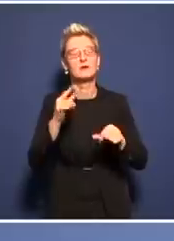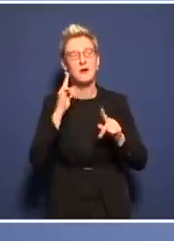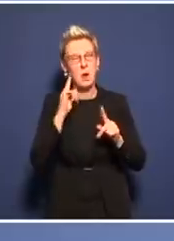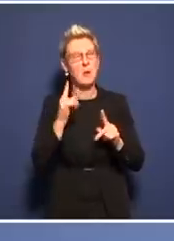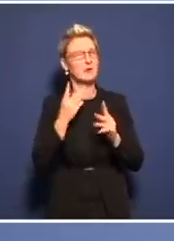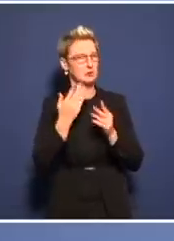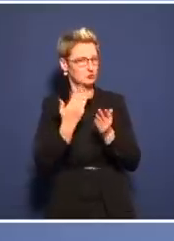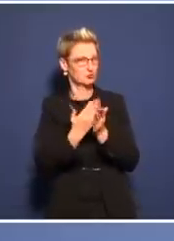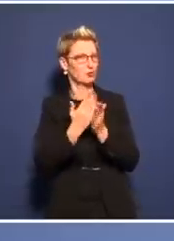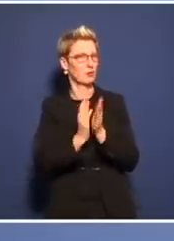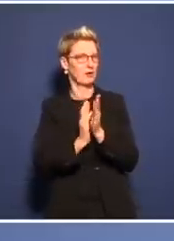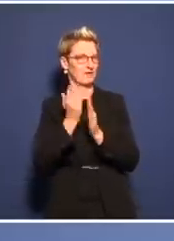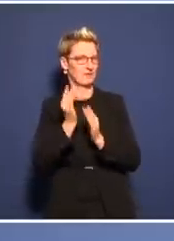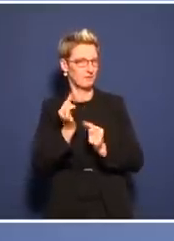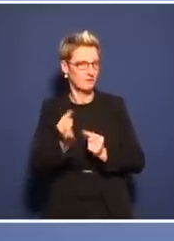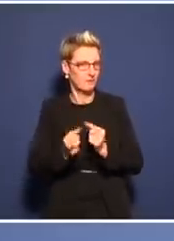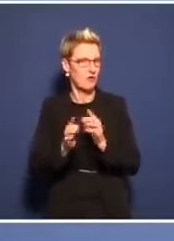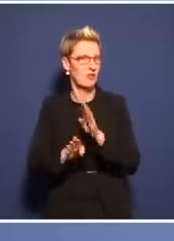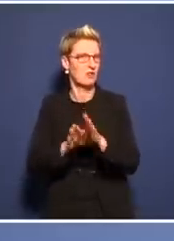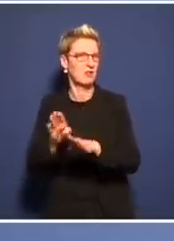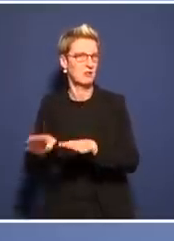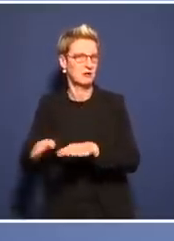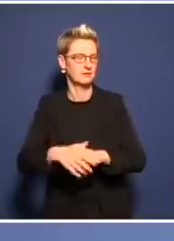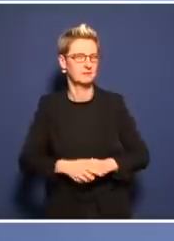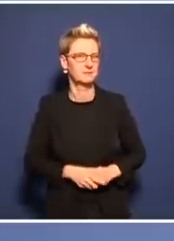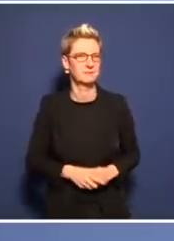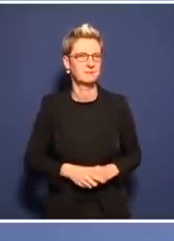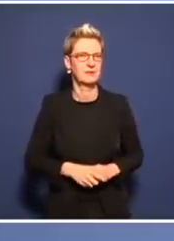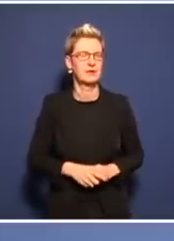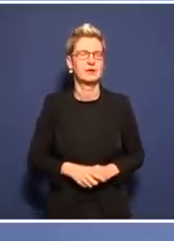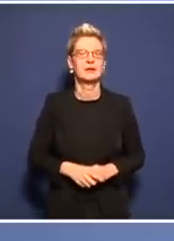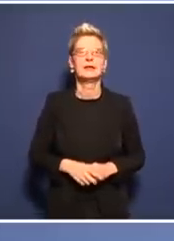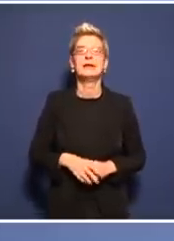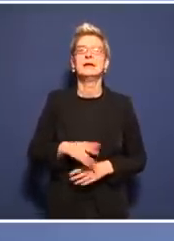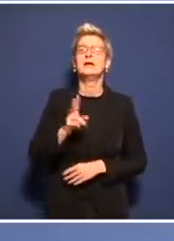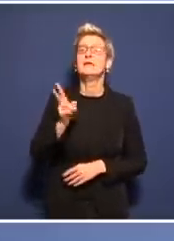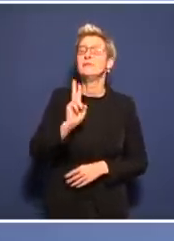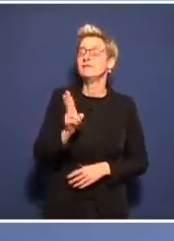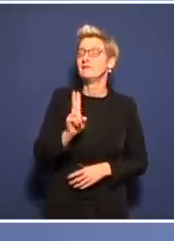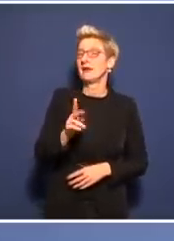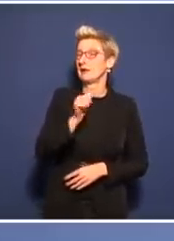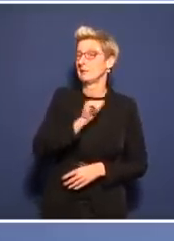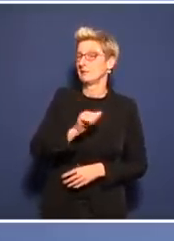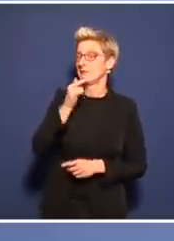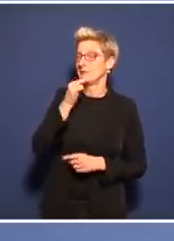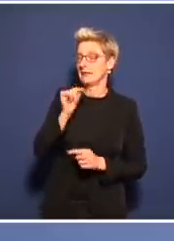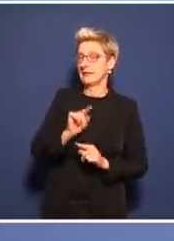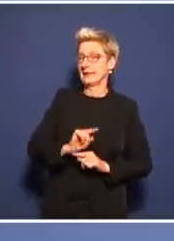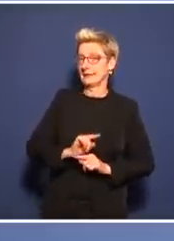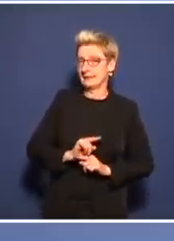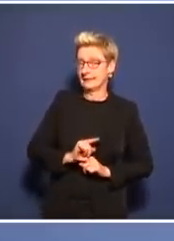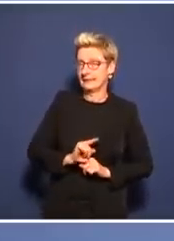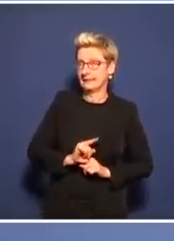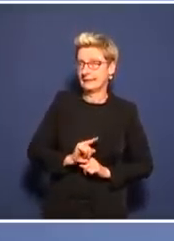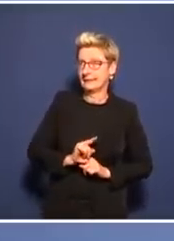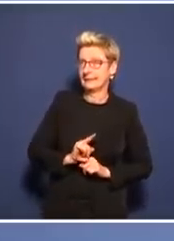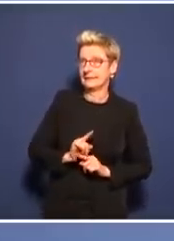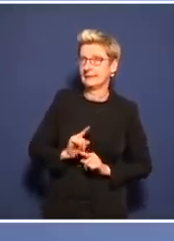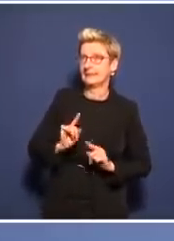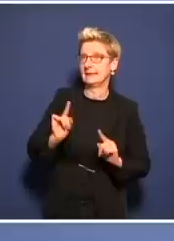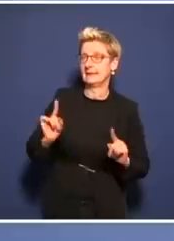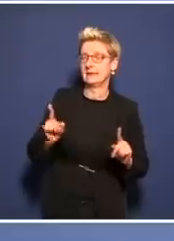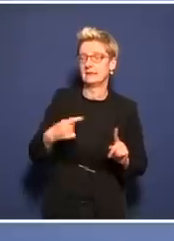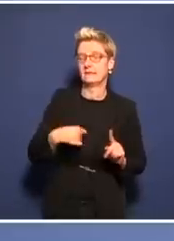Wenn wir jetzt also über die Impfunwilligen, ich sage mal schlecht sprechen